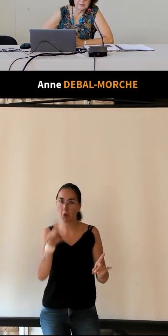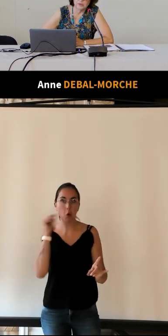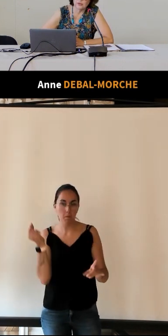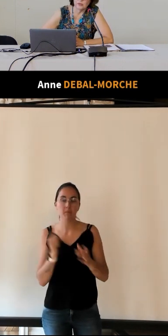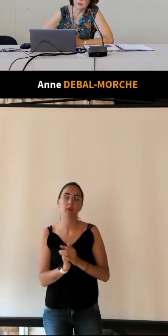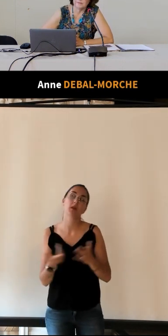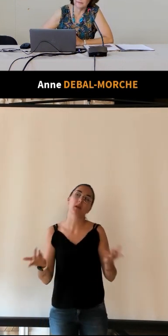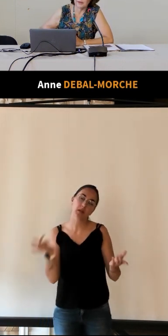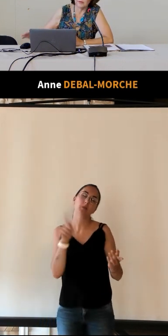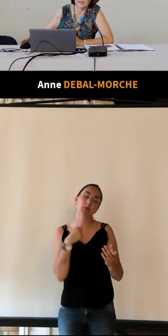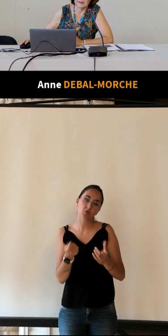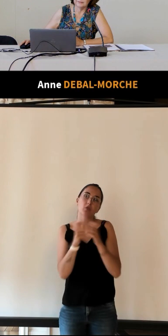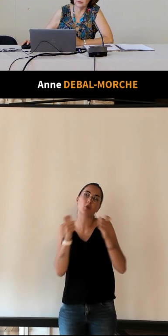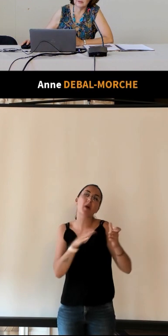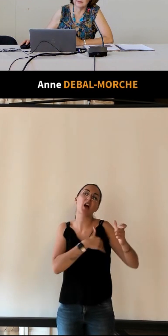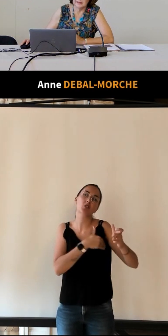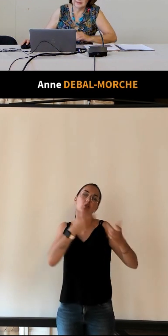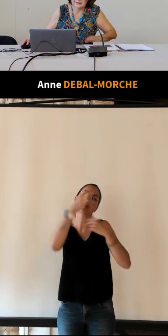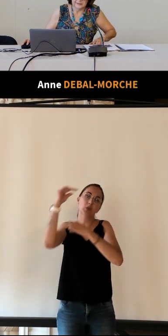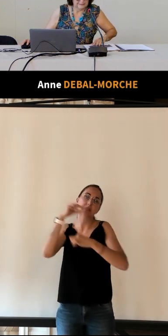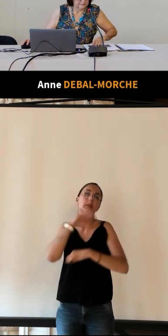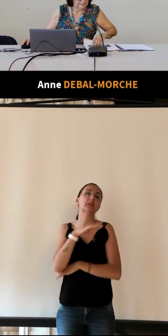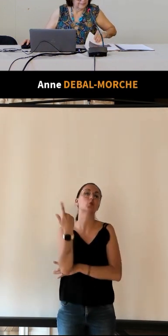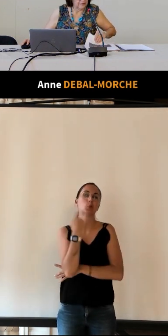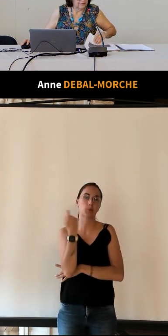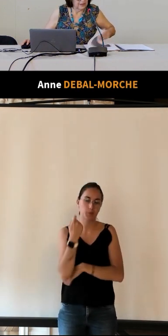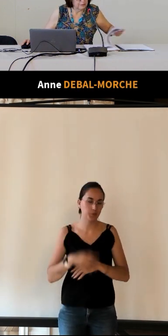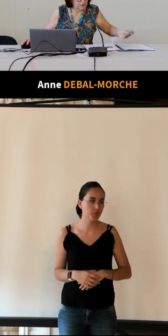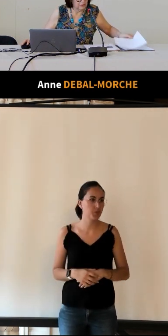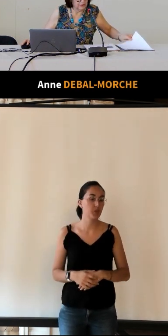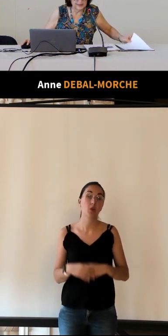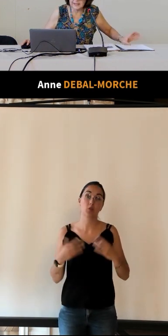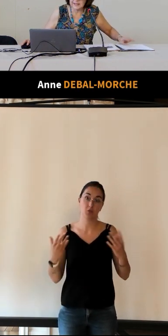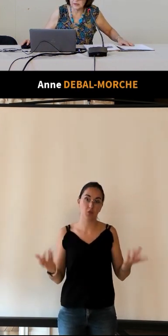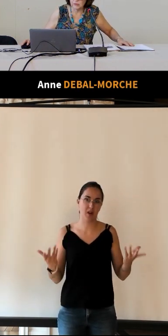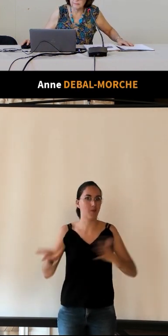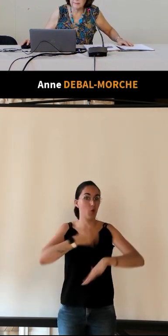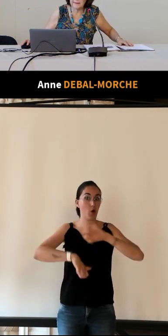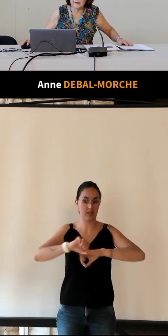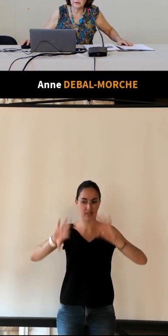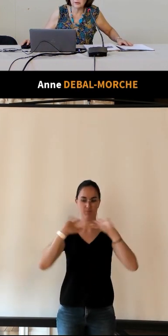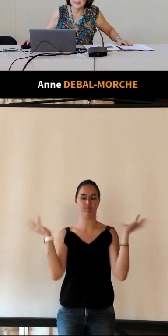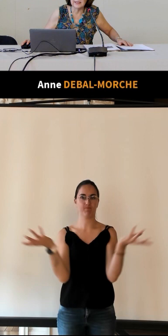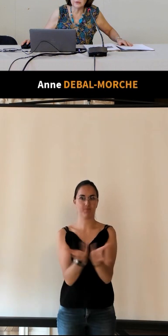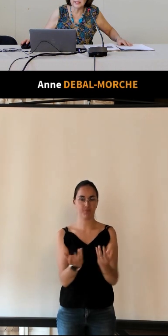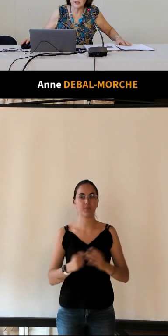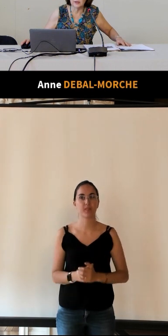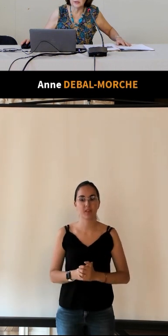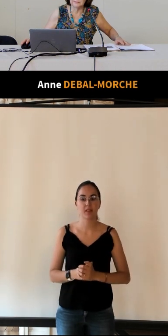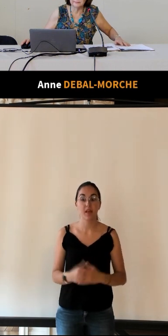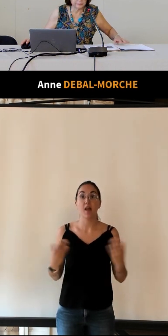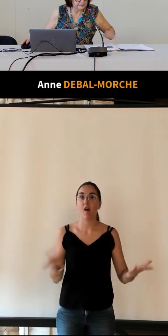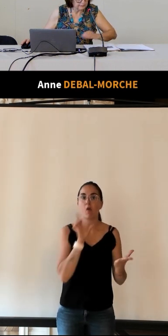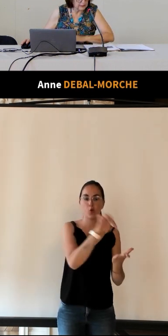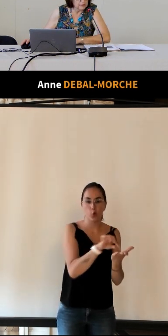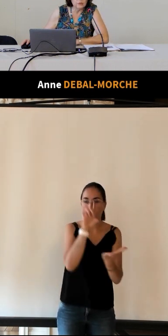tourisme de tout voilà donc voilà pour l'organisation ensuite les lieux d'accueil